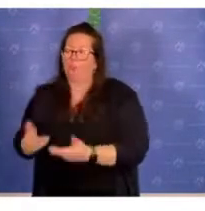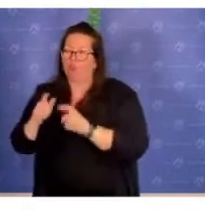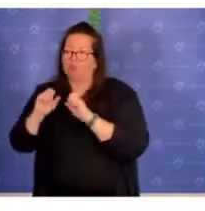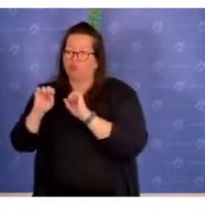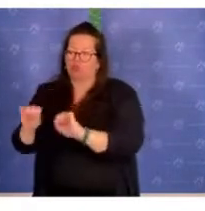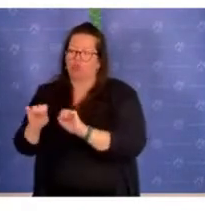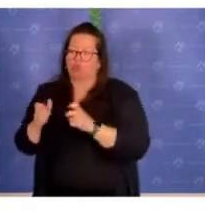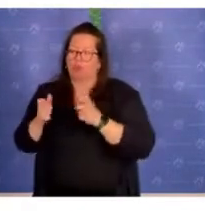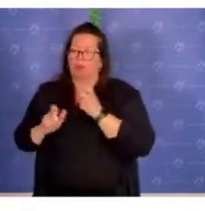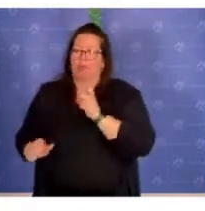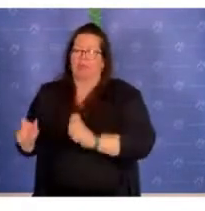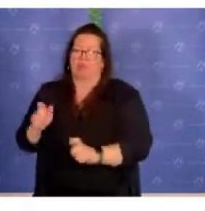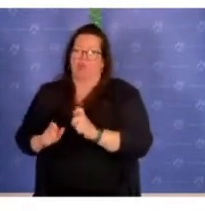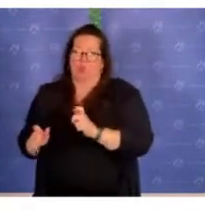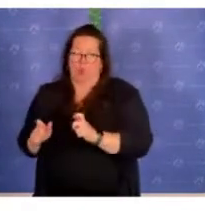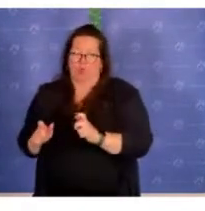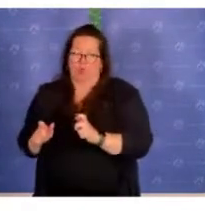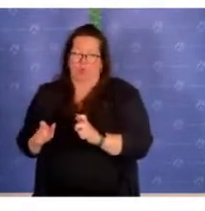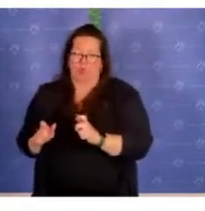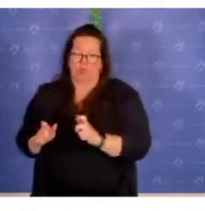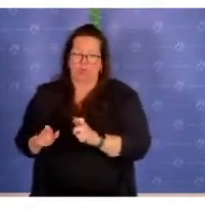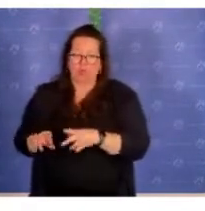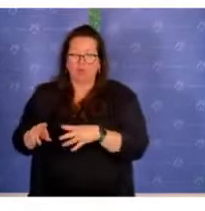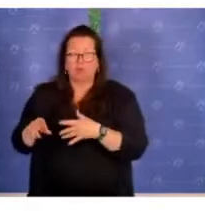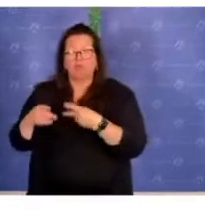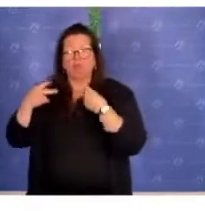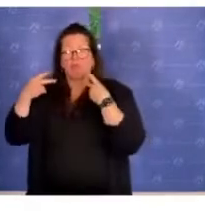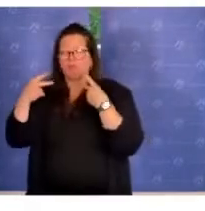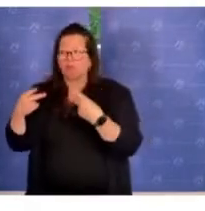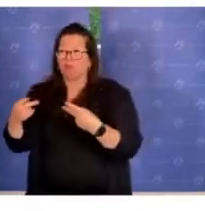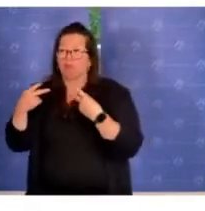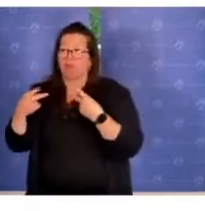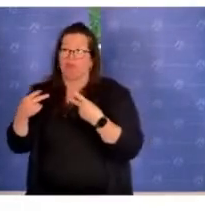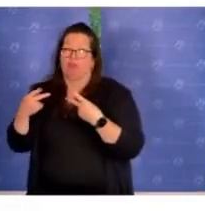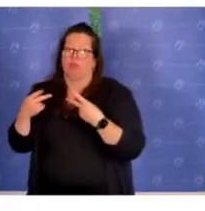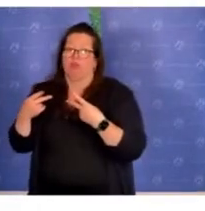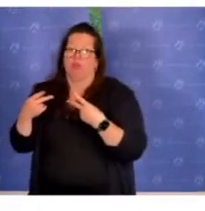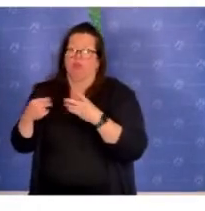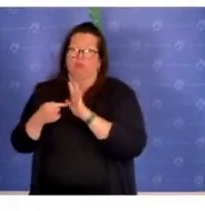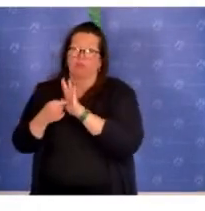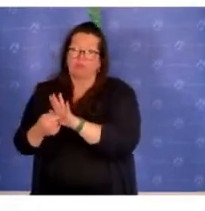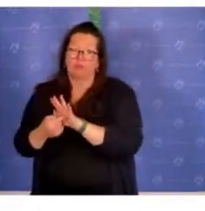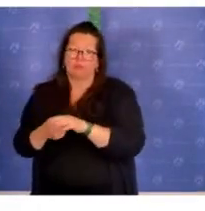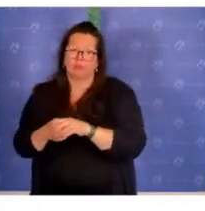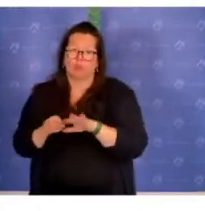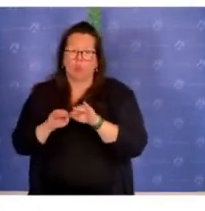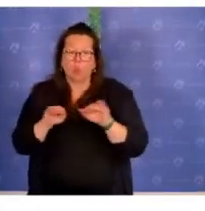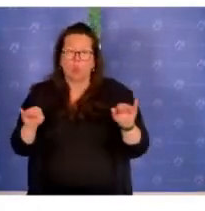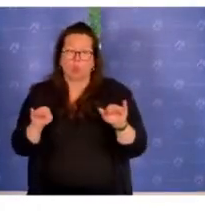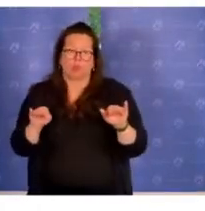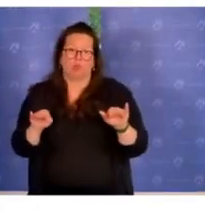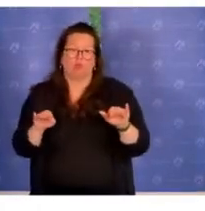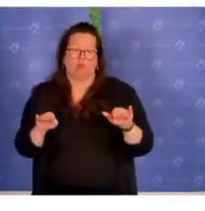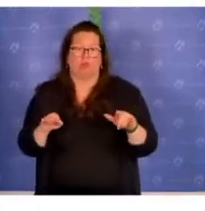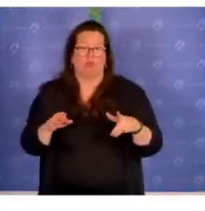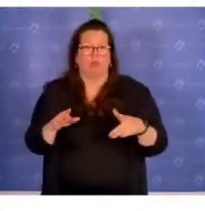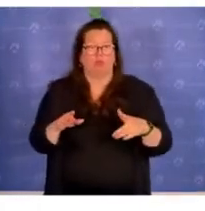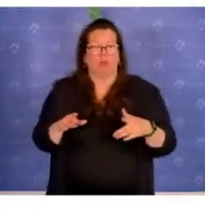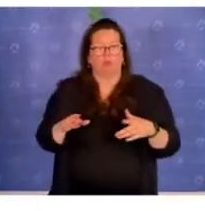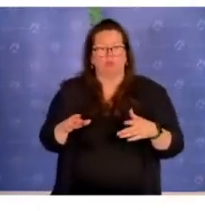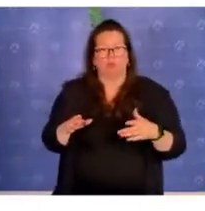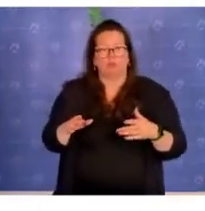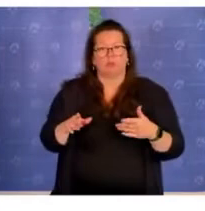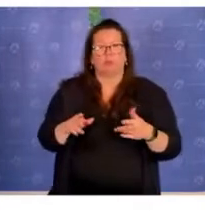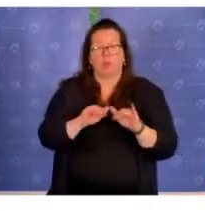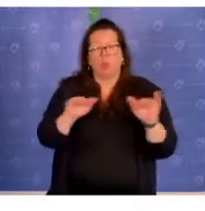Aber auch hier, glaube ich, sehr zentral, das explizit auch zu machen als ein Grundanliegen staatlichen Handelns. Die